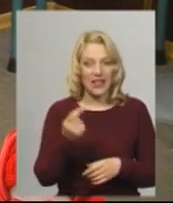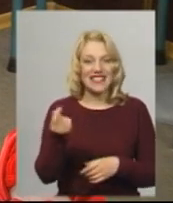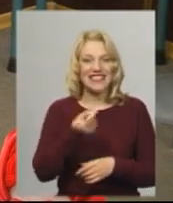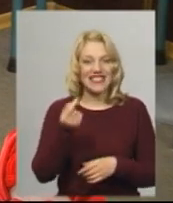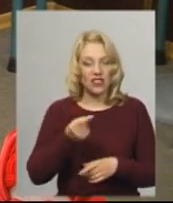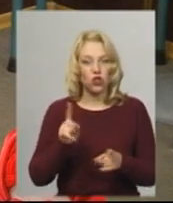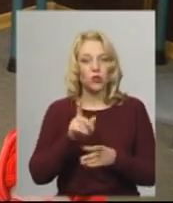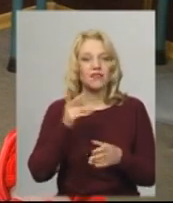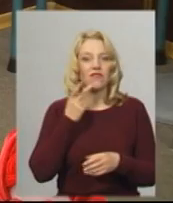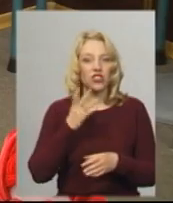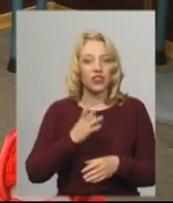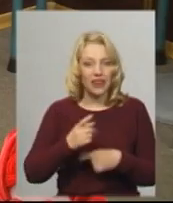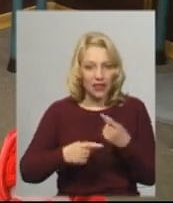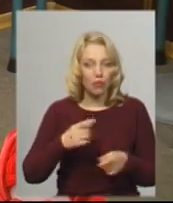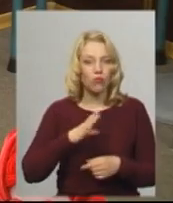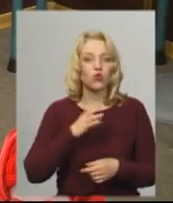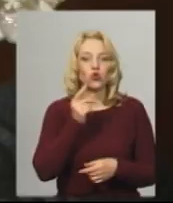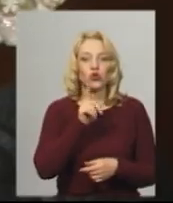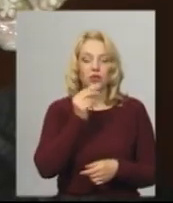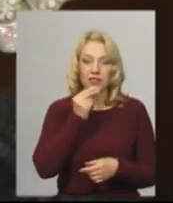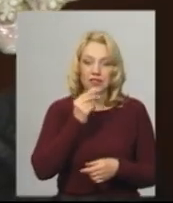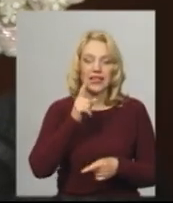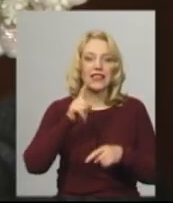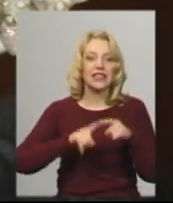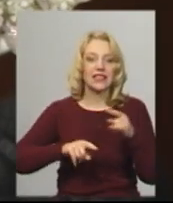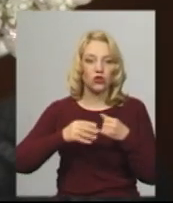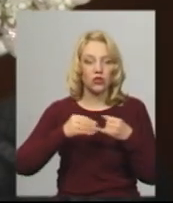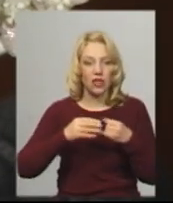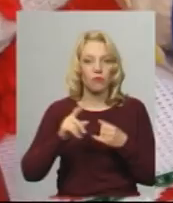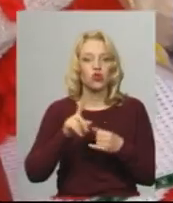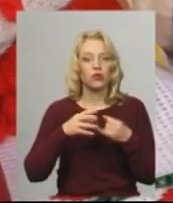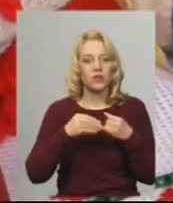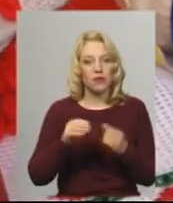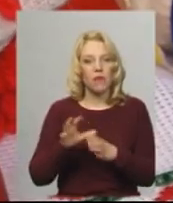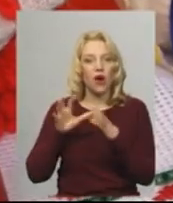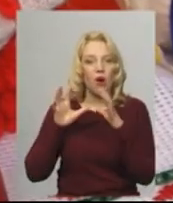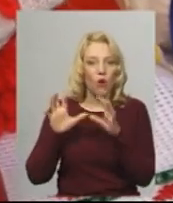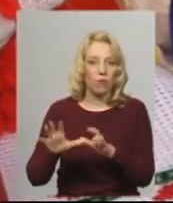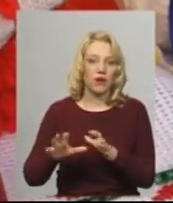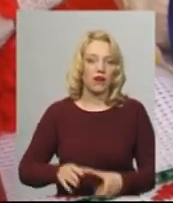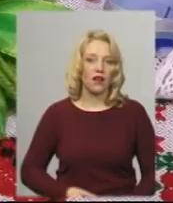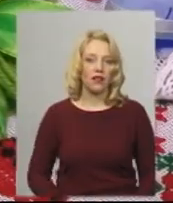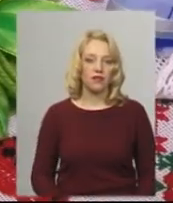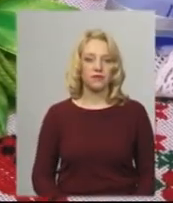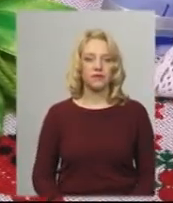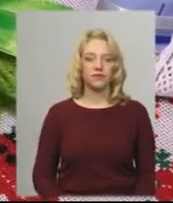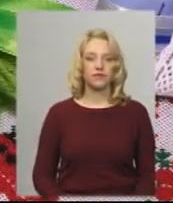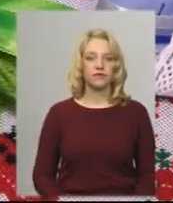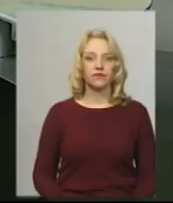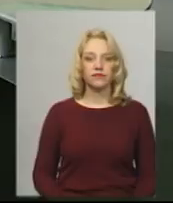землю, щоб завжди земля оберігала. Анастасія Збродова, Олександр Горішевський. Новини на Суспільному. Хмельницький.